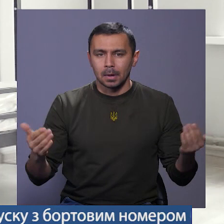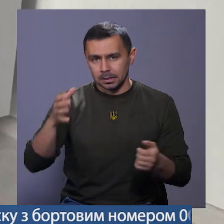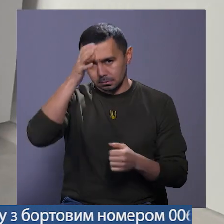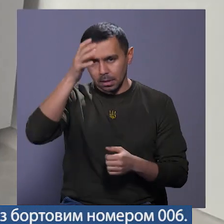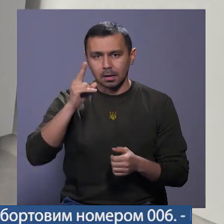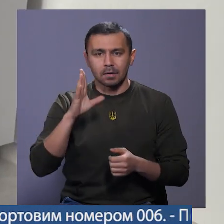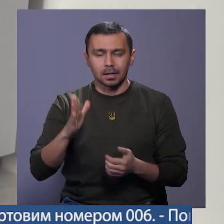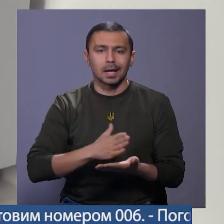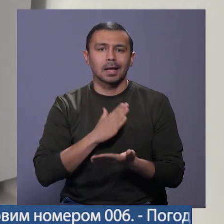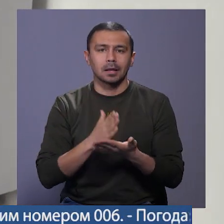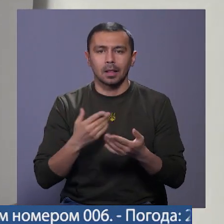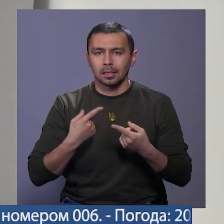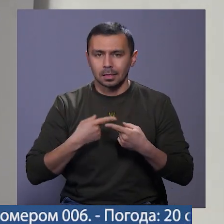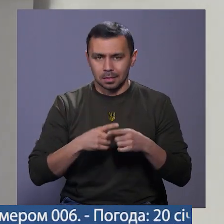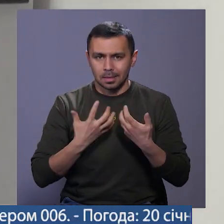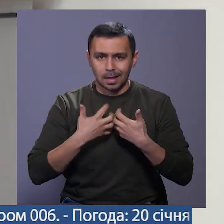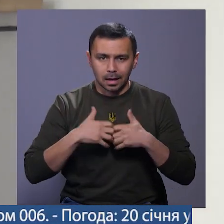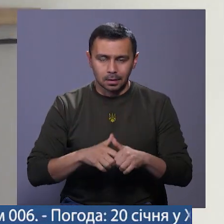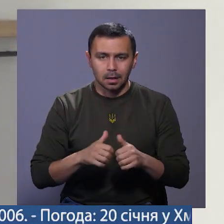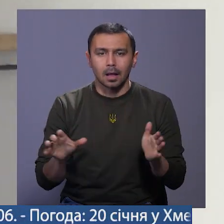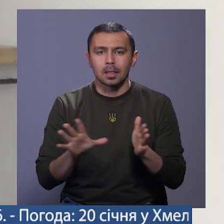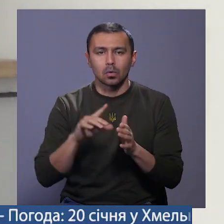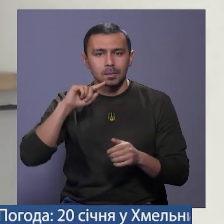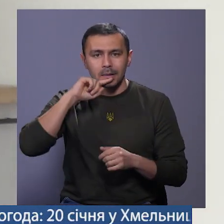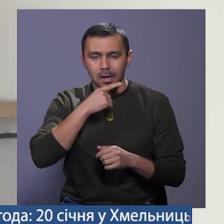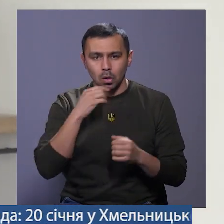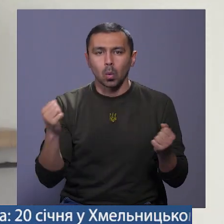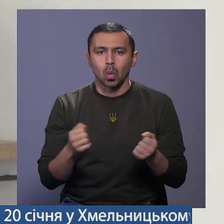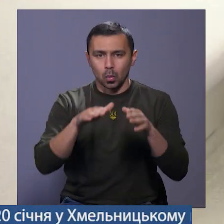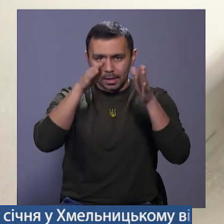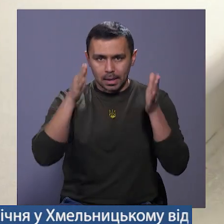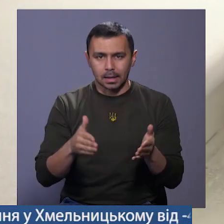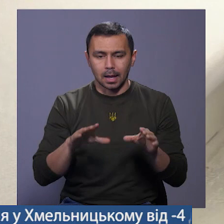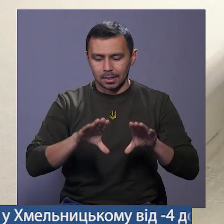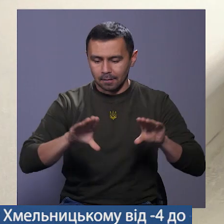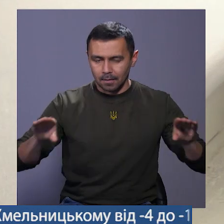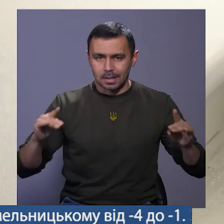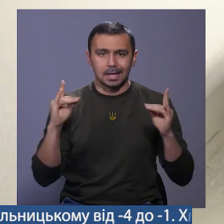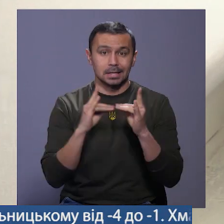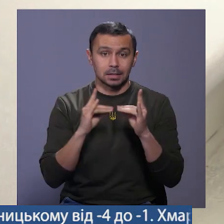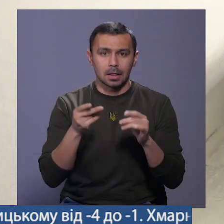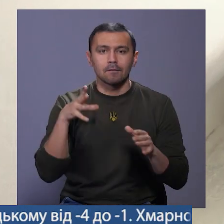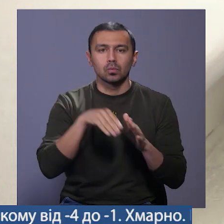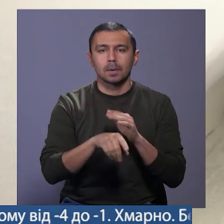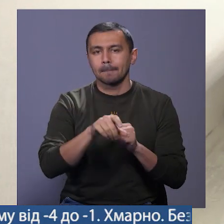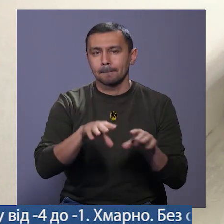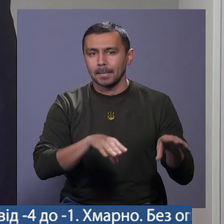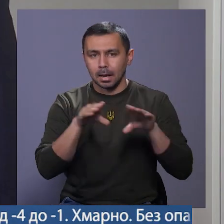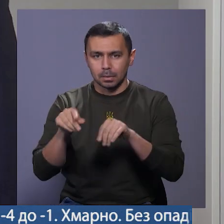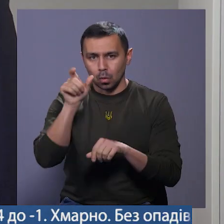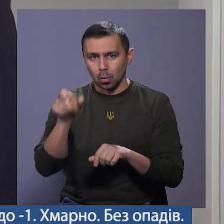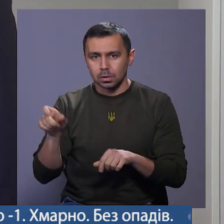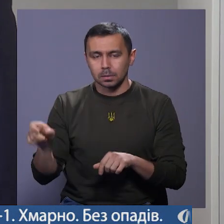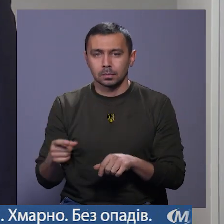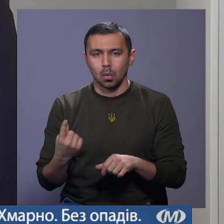-квартирах стоїть техніка, енергозберігаюча, холодильники, дивани, ліжка. Для внутрішньоприміщених осіб,